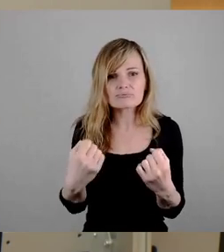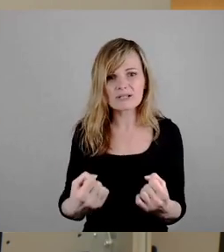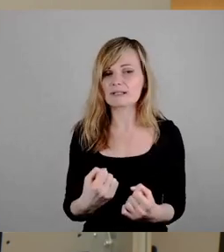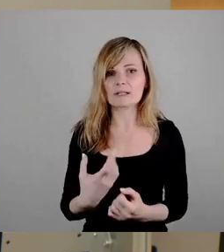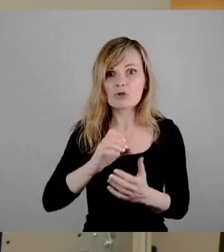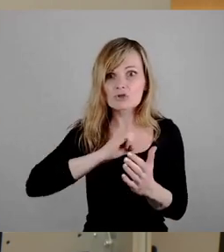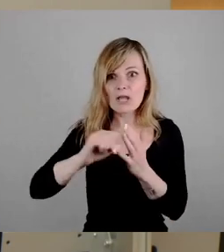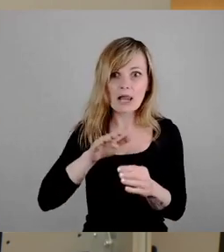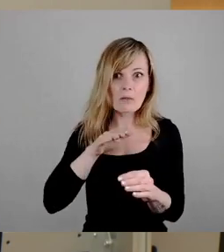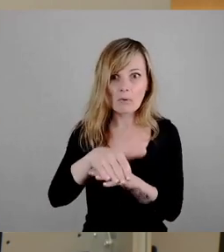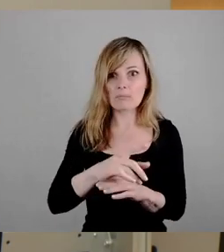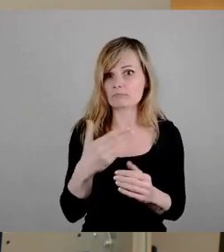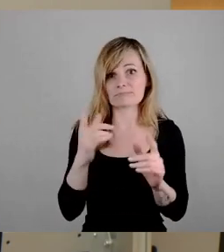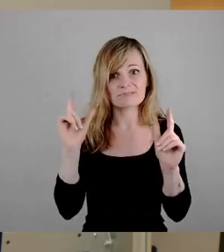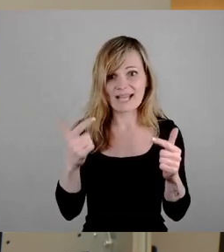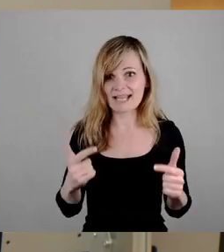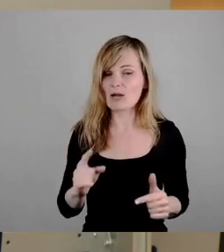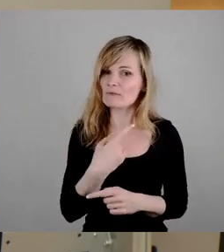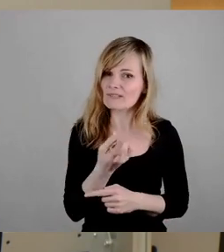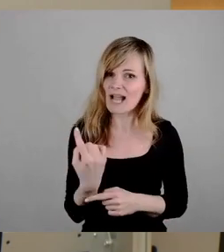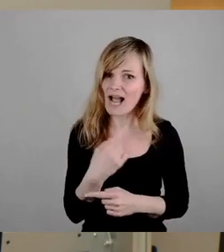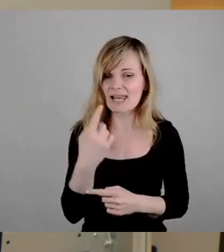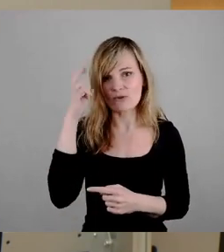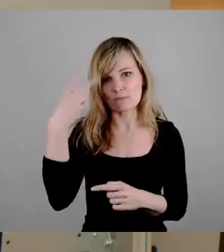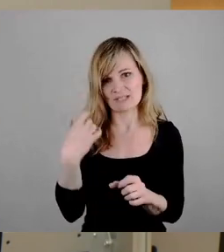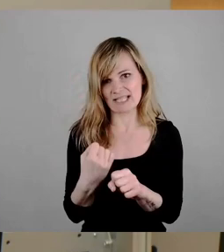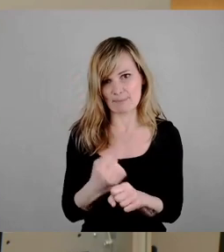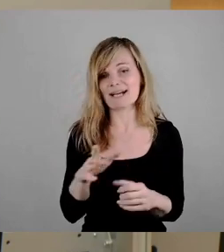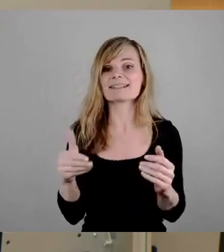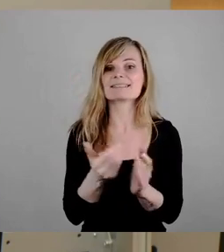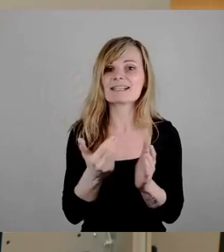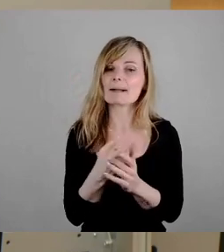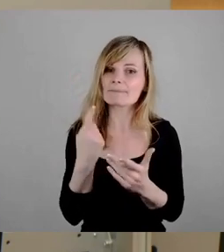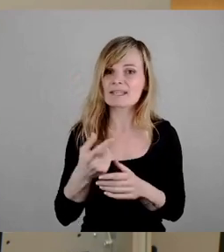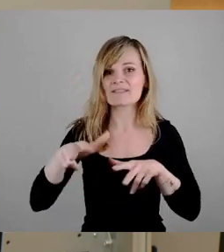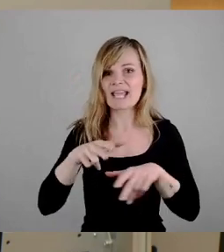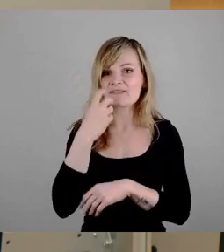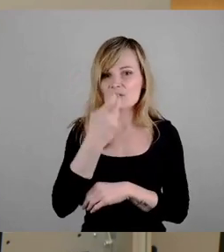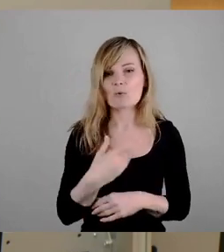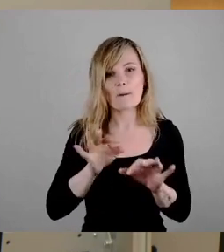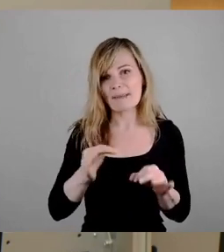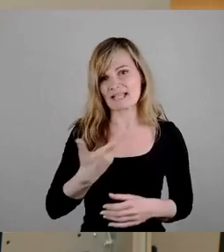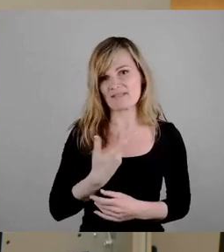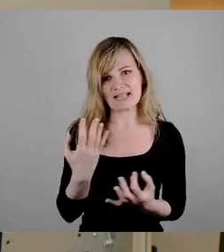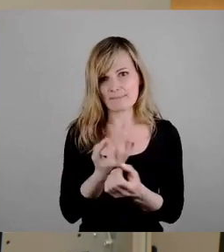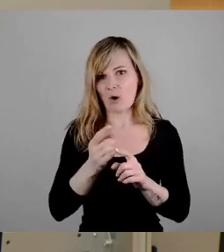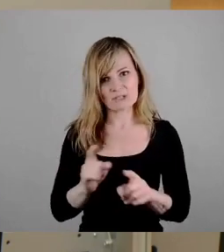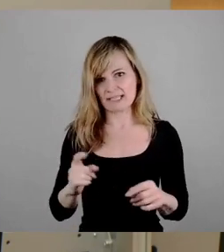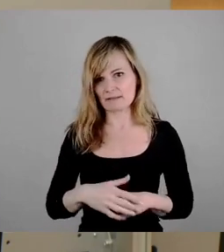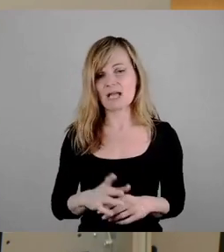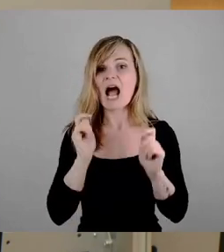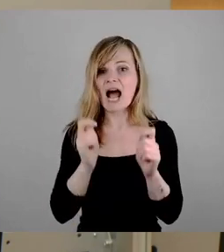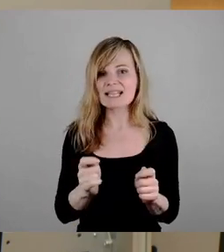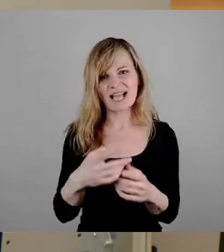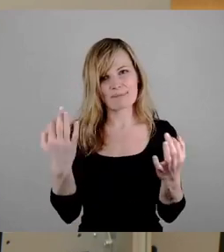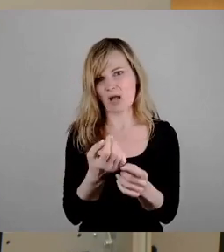über diese Brücke. Und dann haben wir alle was Vernünftiges gemacht. Deswegen brauchen wir diesen Verkehrsversuch beim besten Willen nie. Den Antrag eigentlich auch